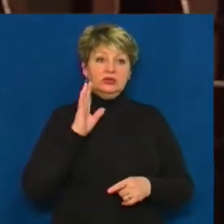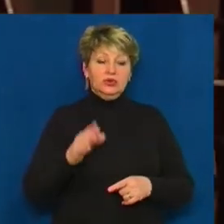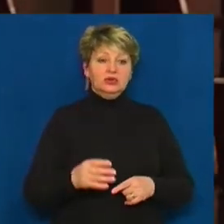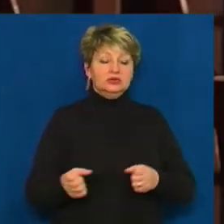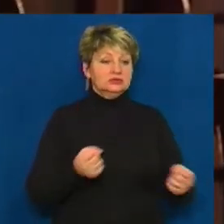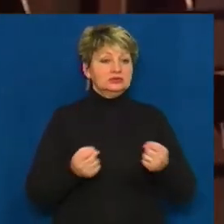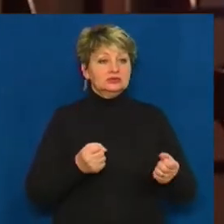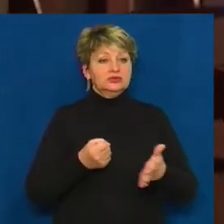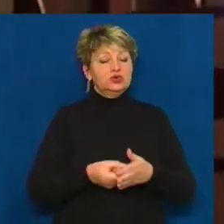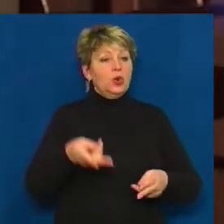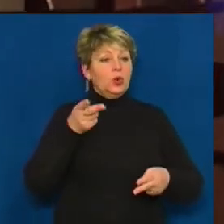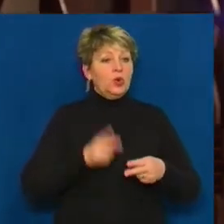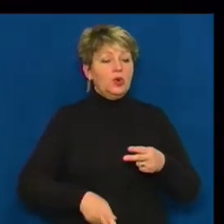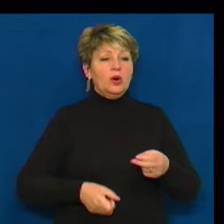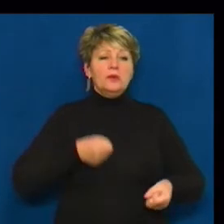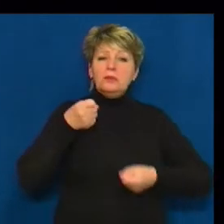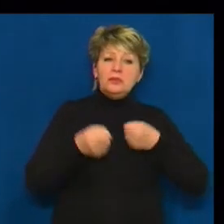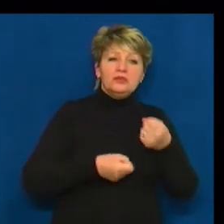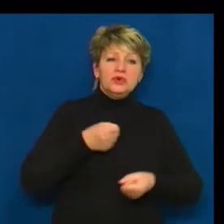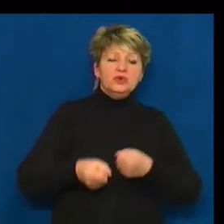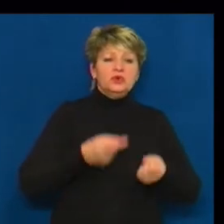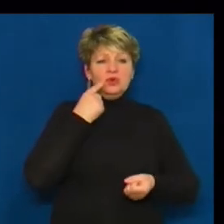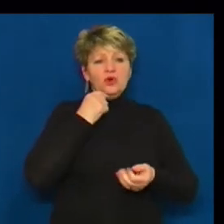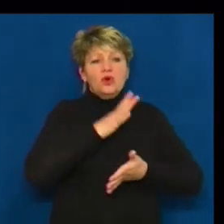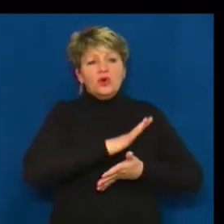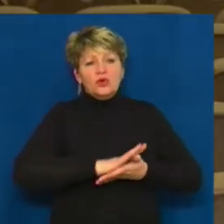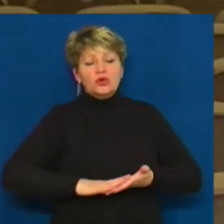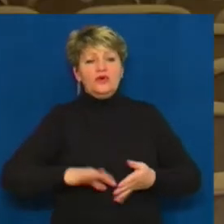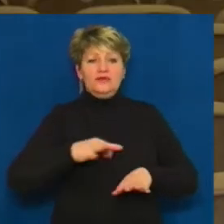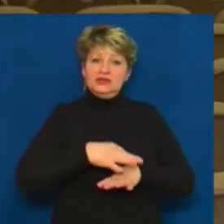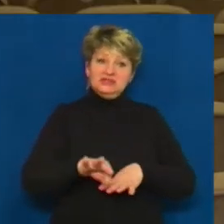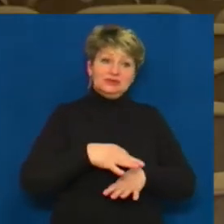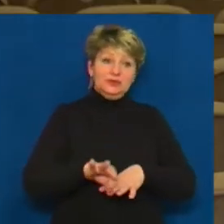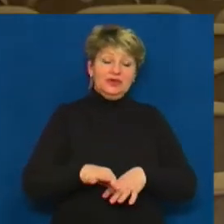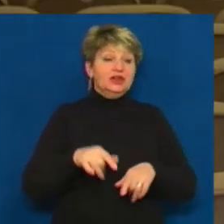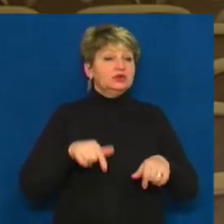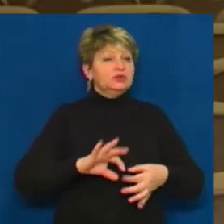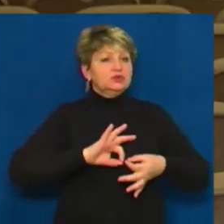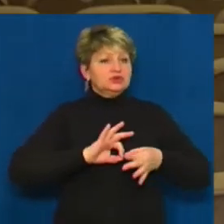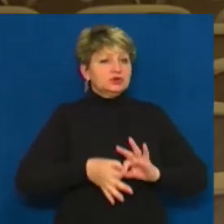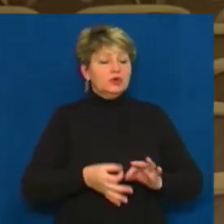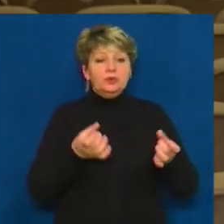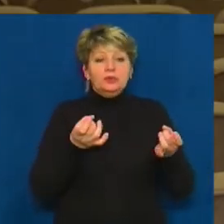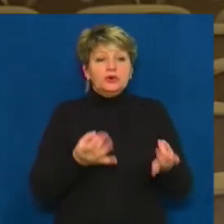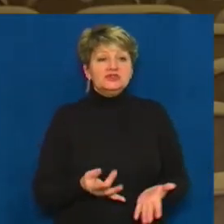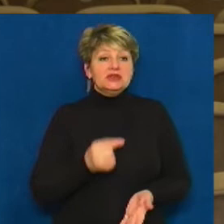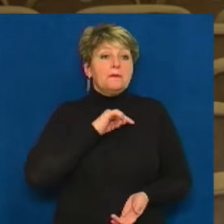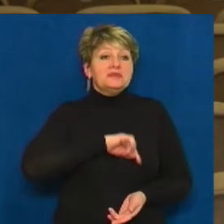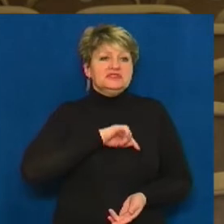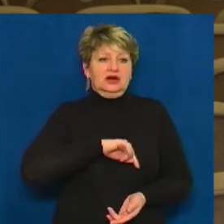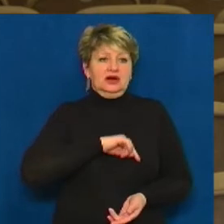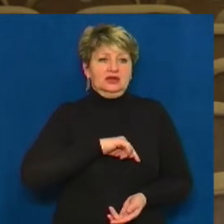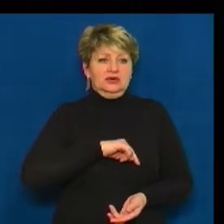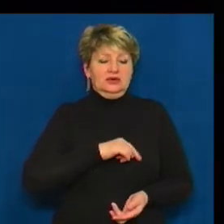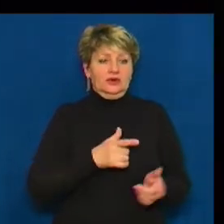кінця. Б'ють, кровь хлищить всю виставу, підвищують, катують. Тому тут складно, що просто психологічного такого